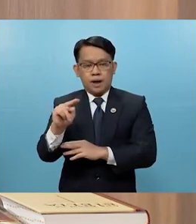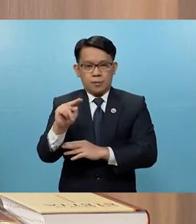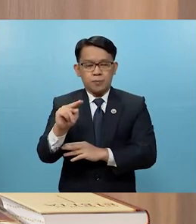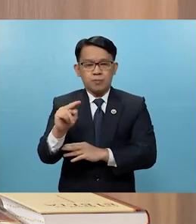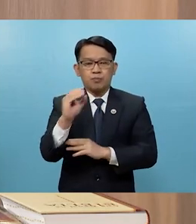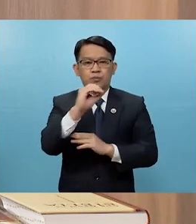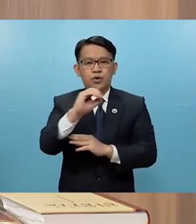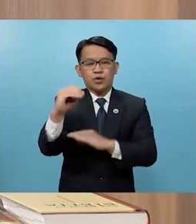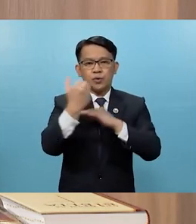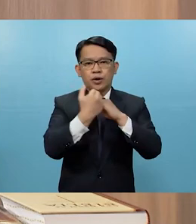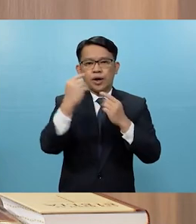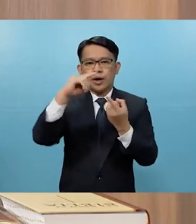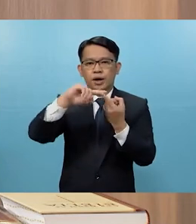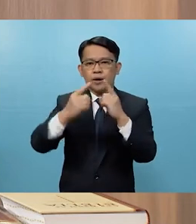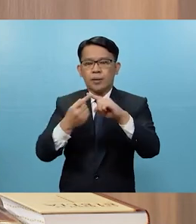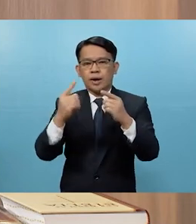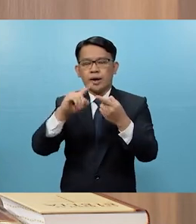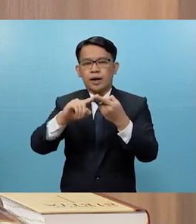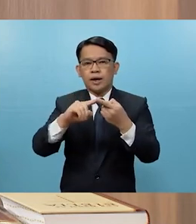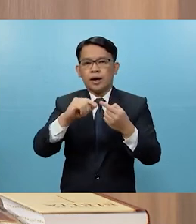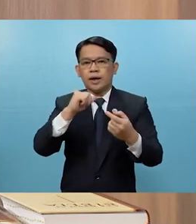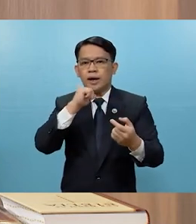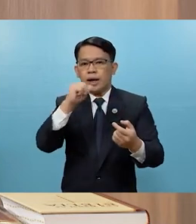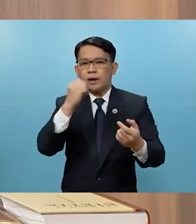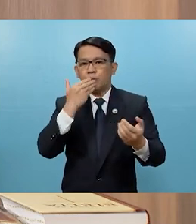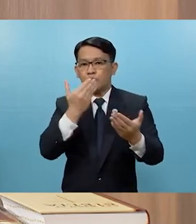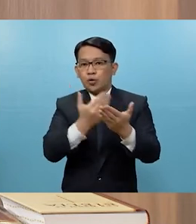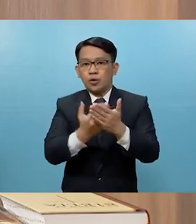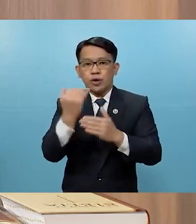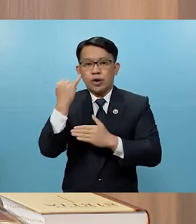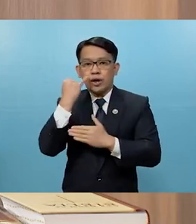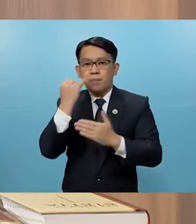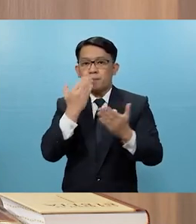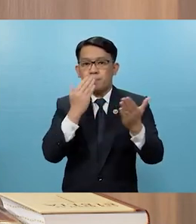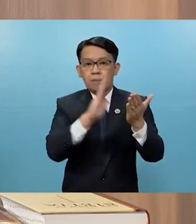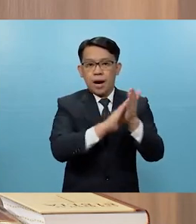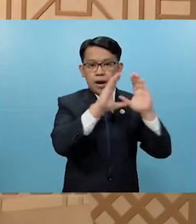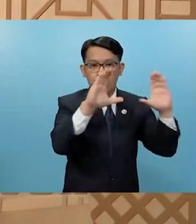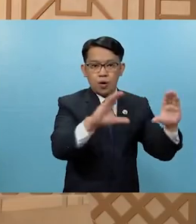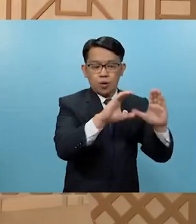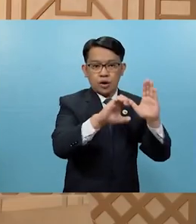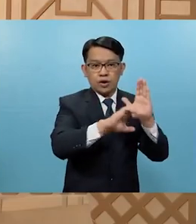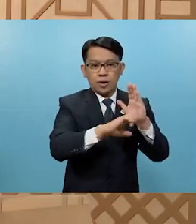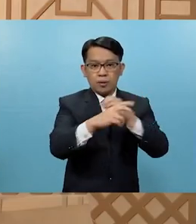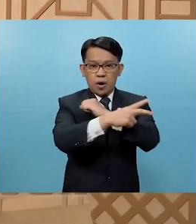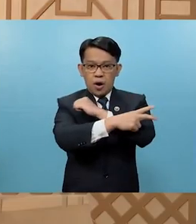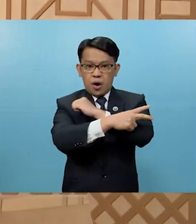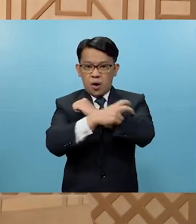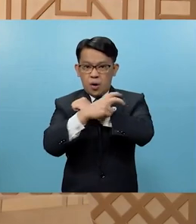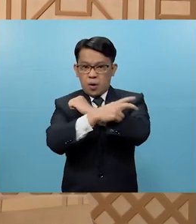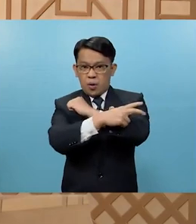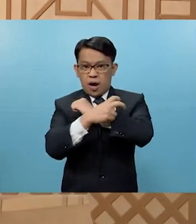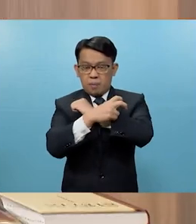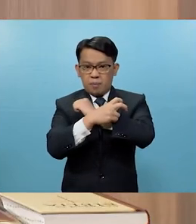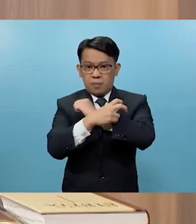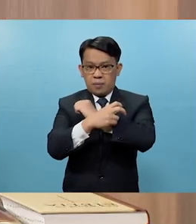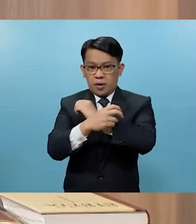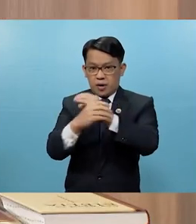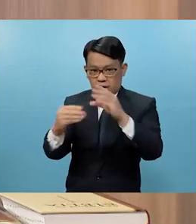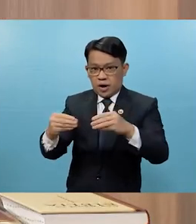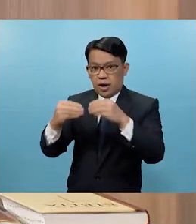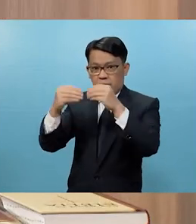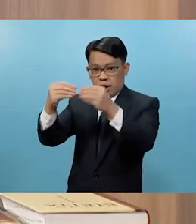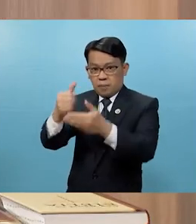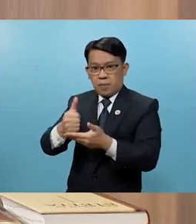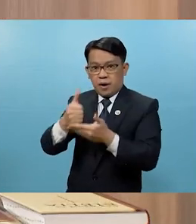Kaya mga kaibigan, hindi po mabuti na mula sa masamang gawain, katulad nga ng pagnanakaw, yung itutustos